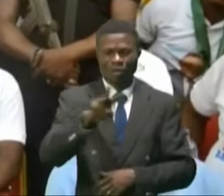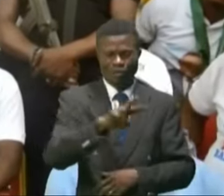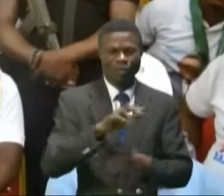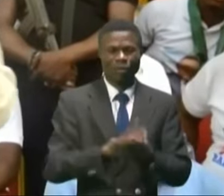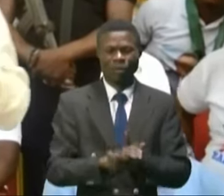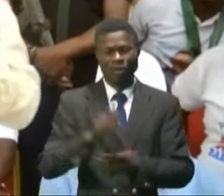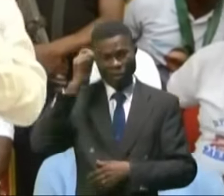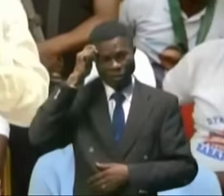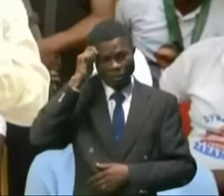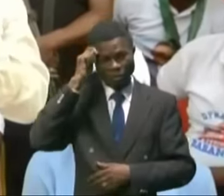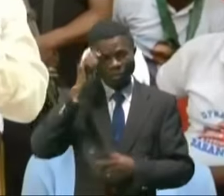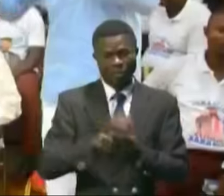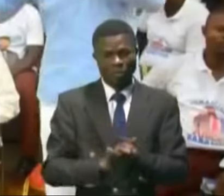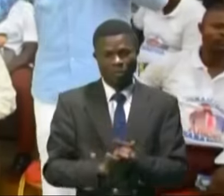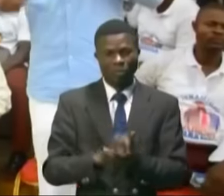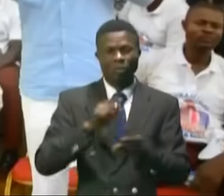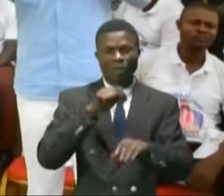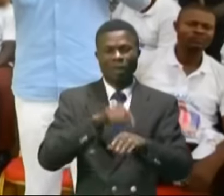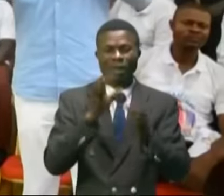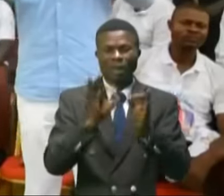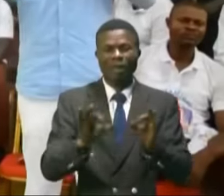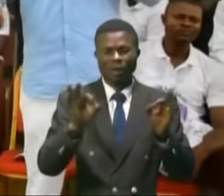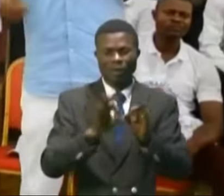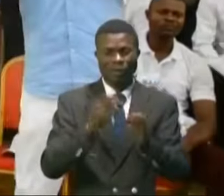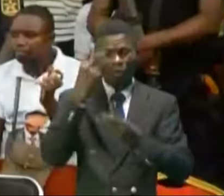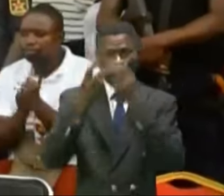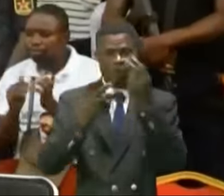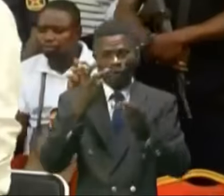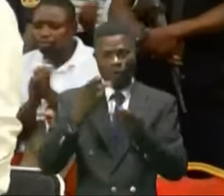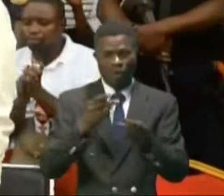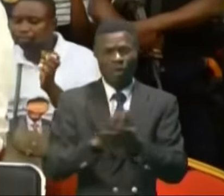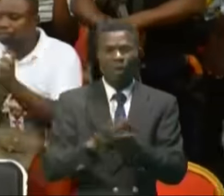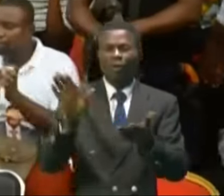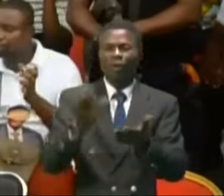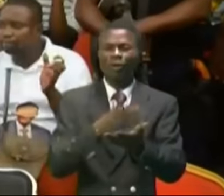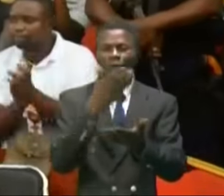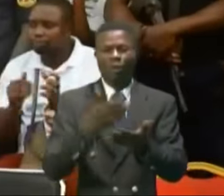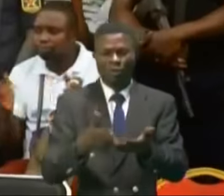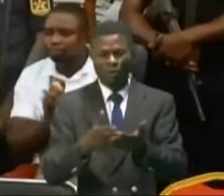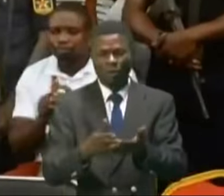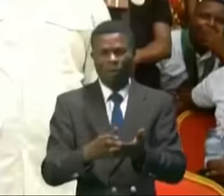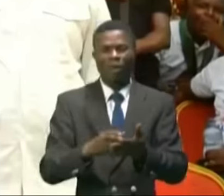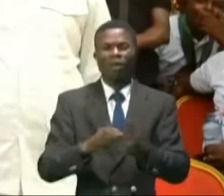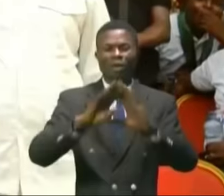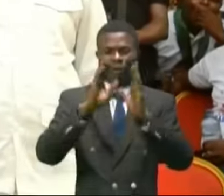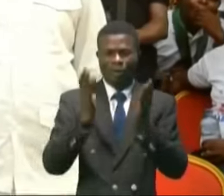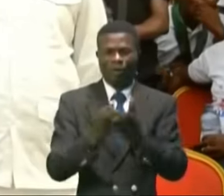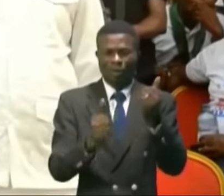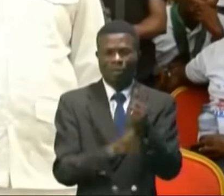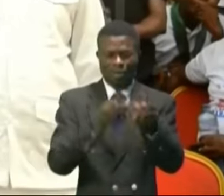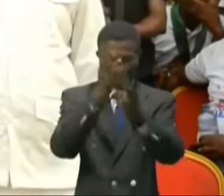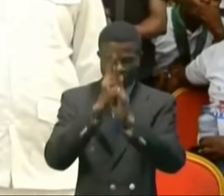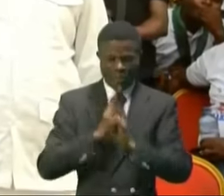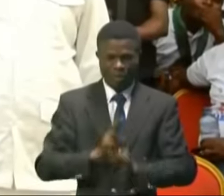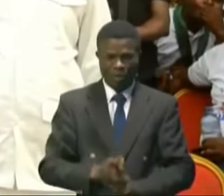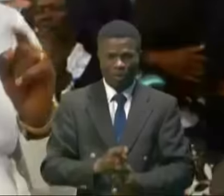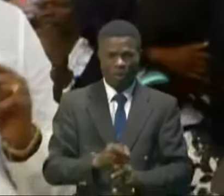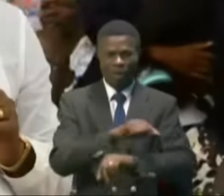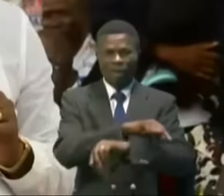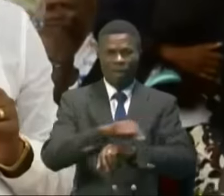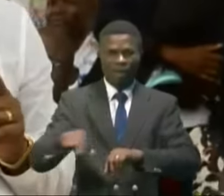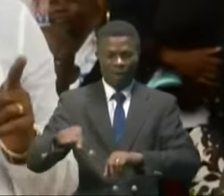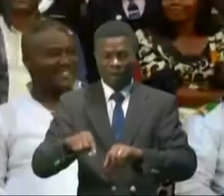Rappelons que selon le coton, termes de rotation de choix de gouverneur, ce couteau qui est en l'honneur pour la direction,